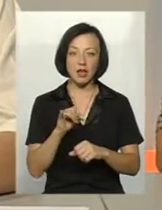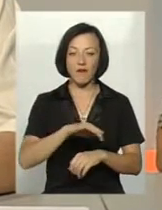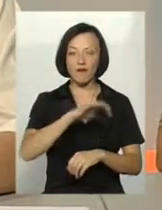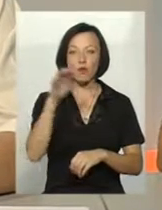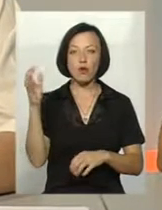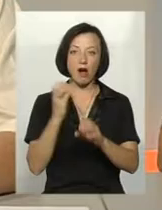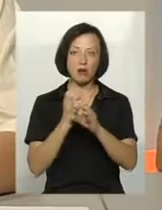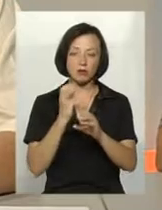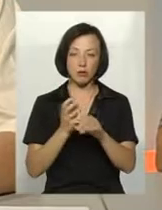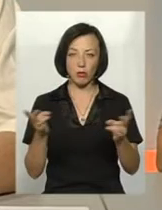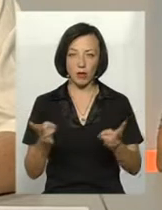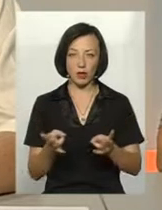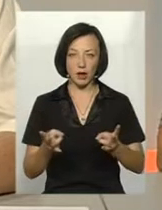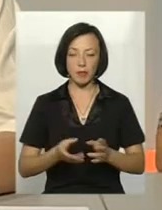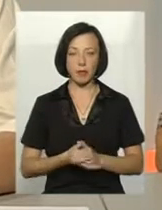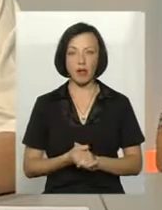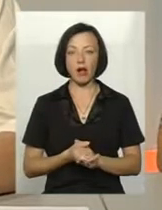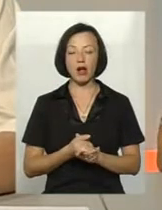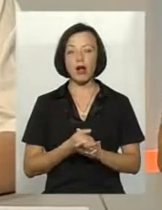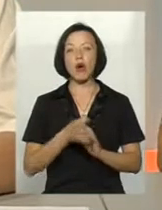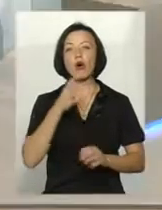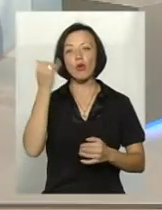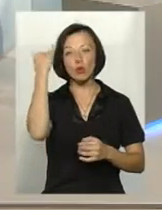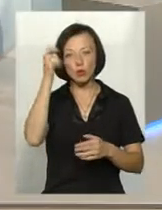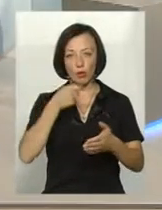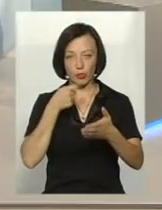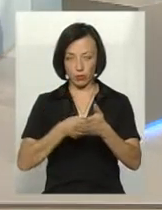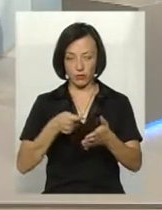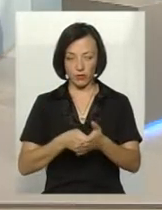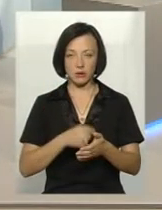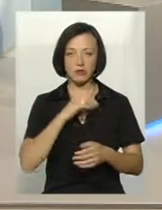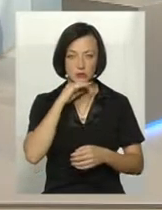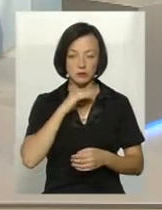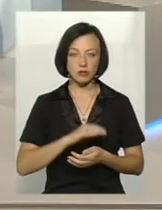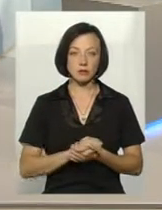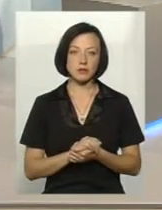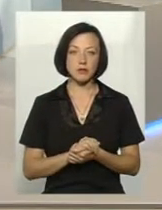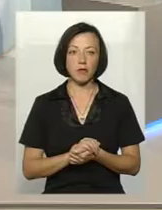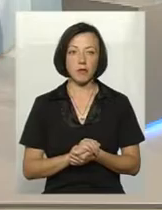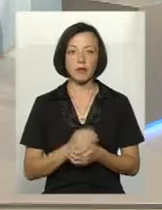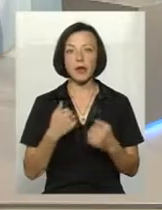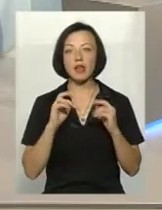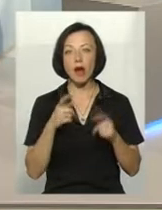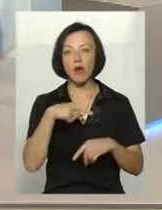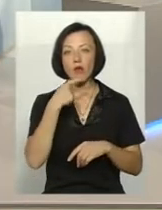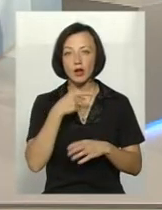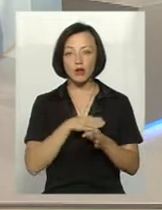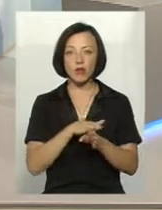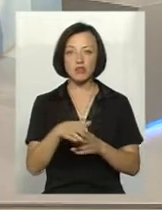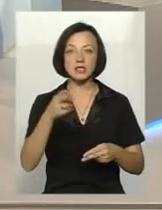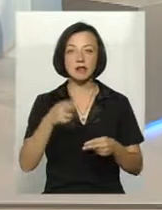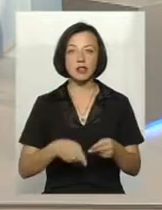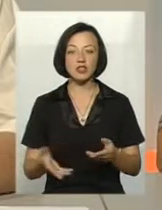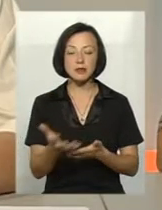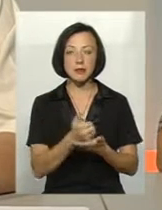худоби нашої області. Як вже ми говорили, повністю завершено